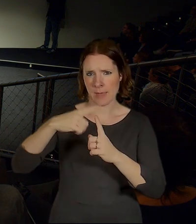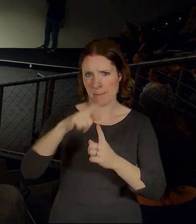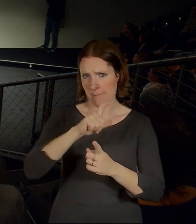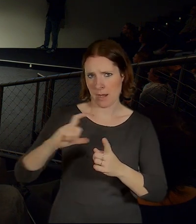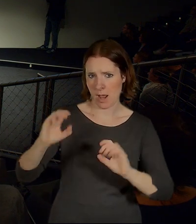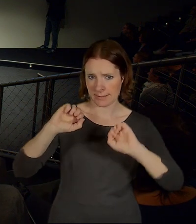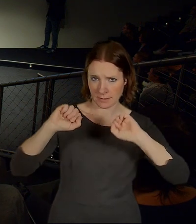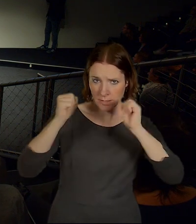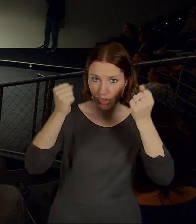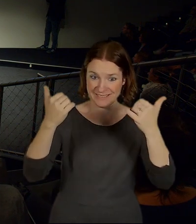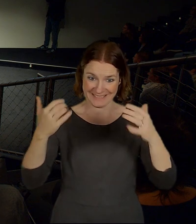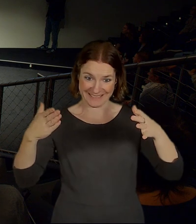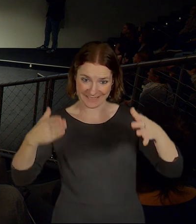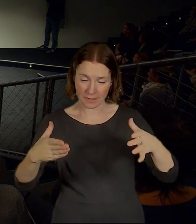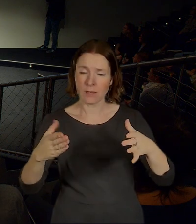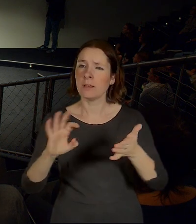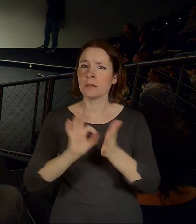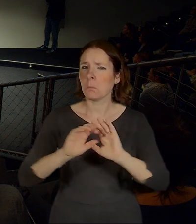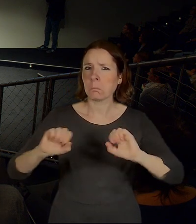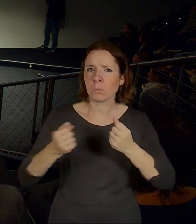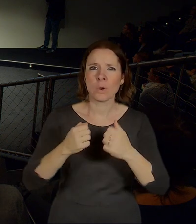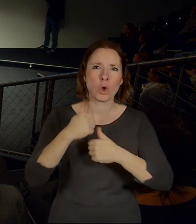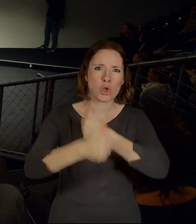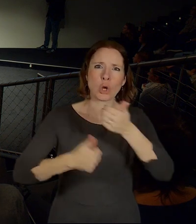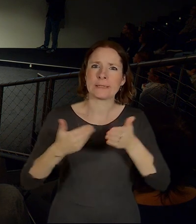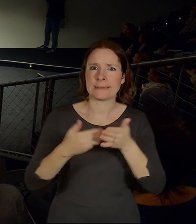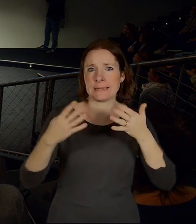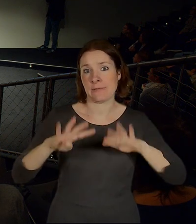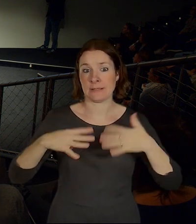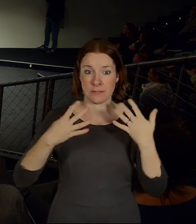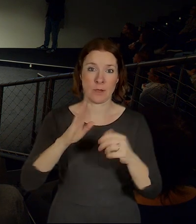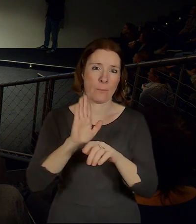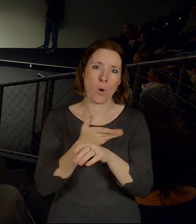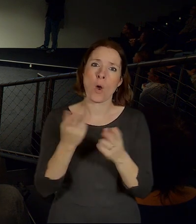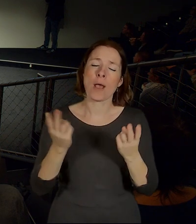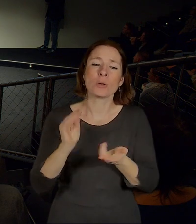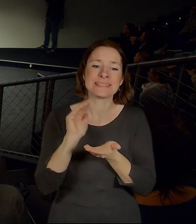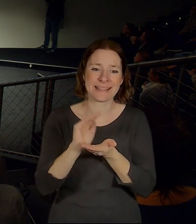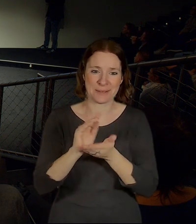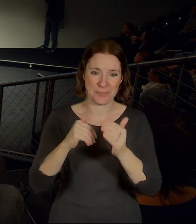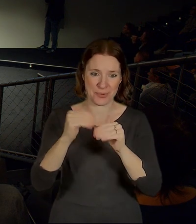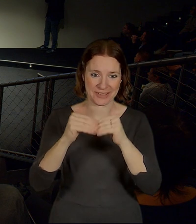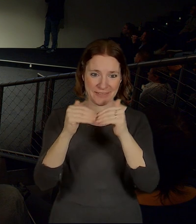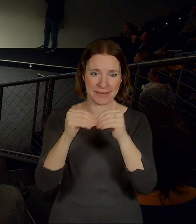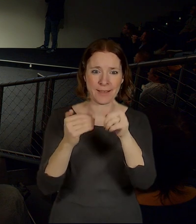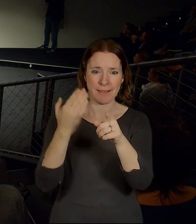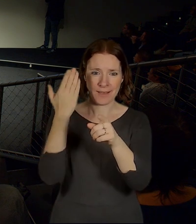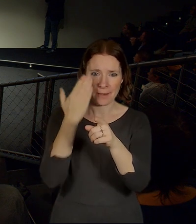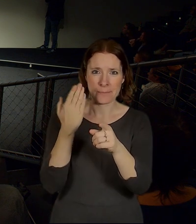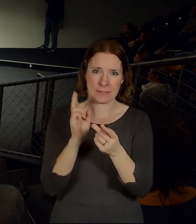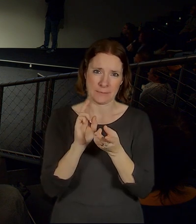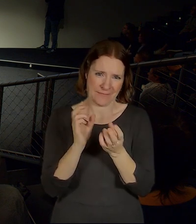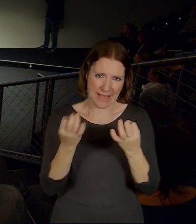vzniknul, tak vzniknul v 90. letech jako provizorium. S tím, že bude vlastně dořešen, jakmile bude dořešena ta okolní